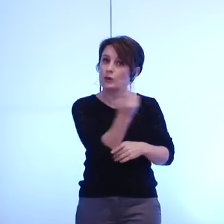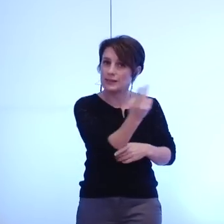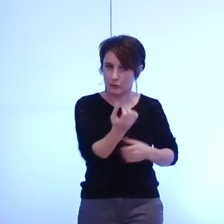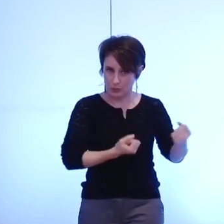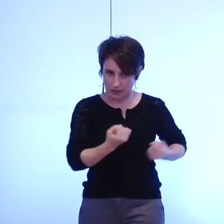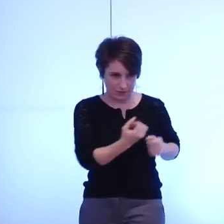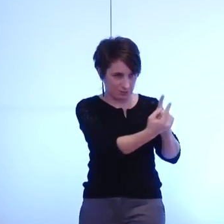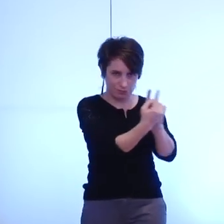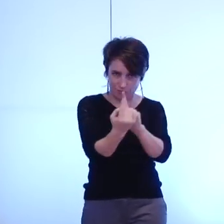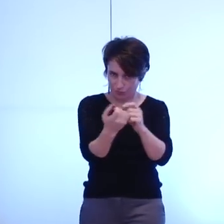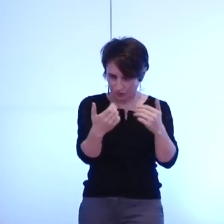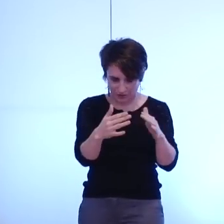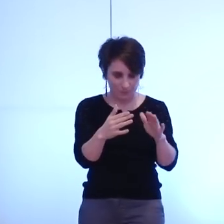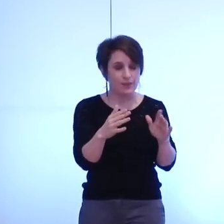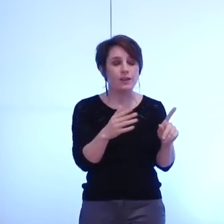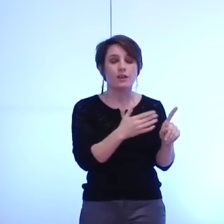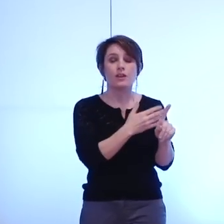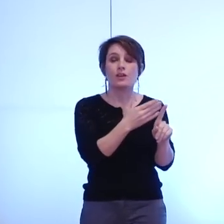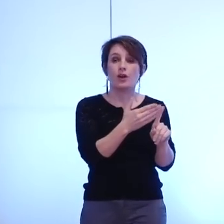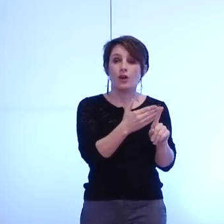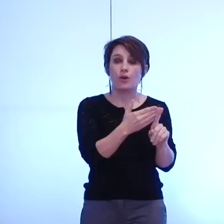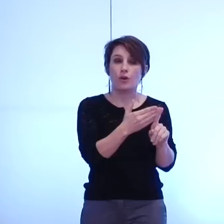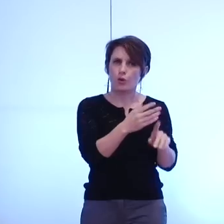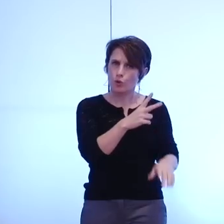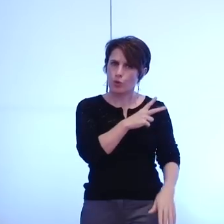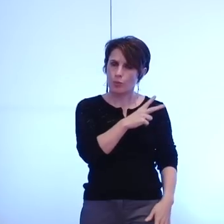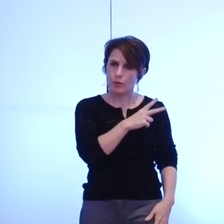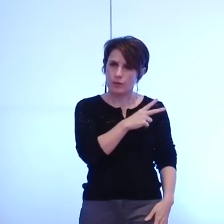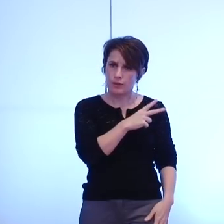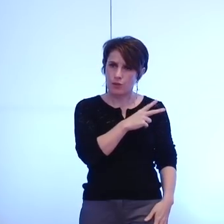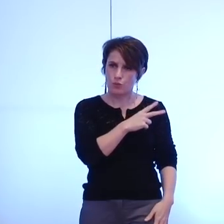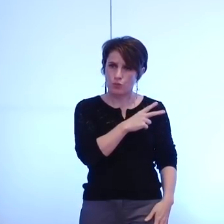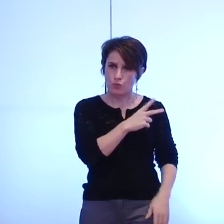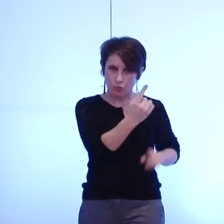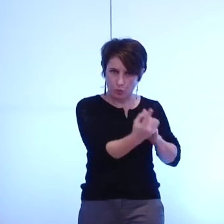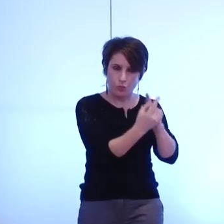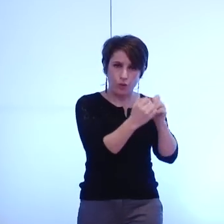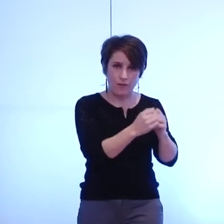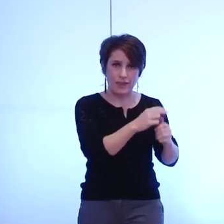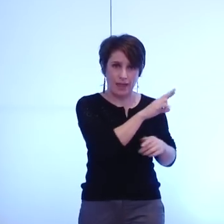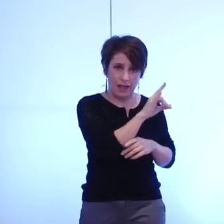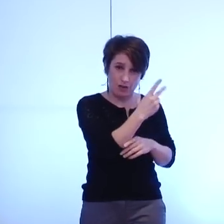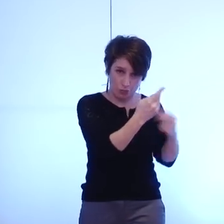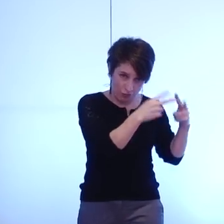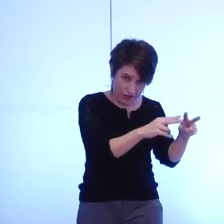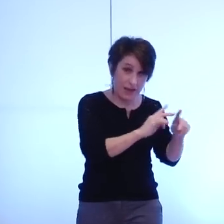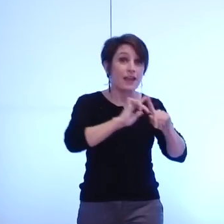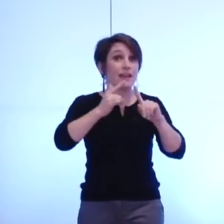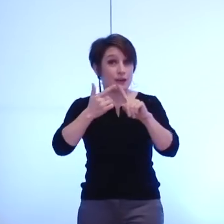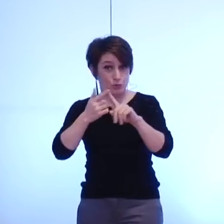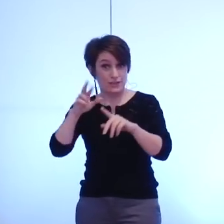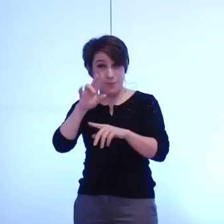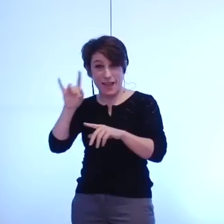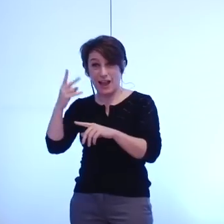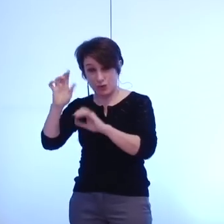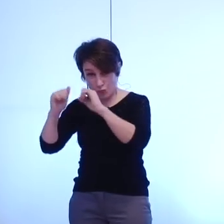elles se sont organisées à la fois avec les ressources humaines de la ville et dans un deuxième temps avec en présence des